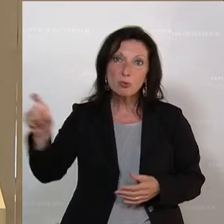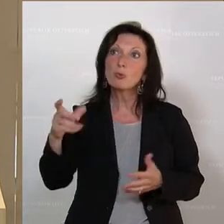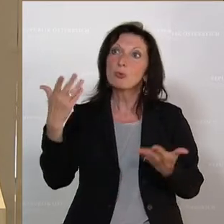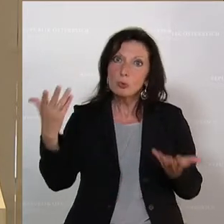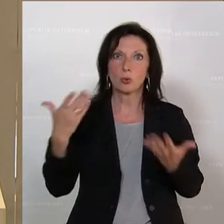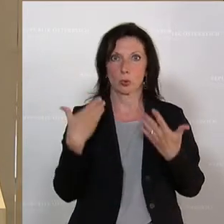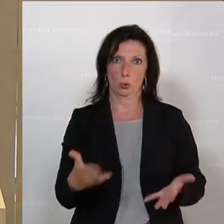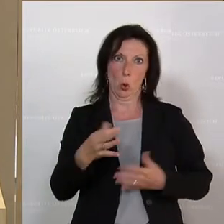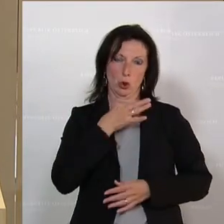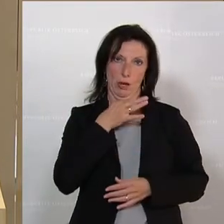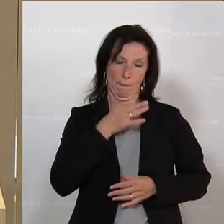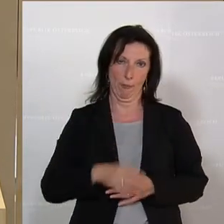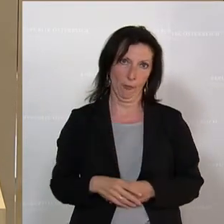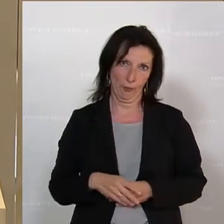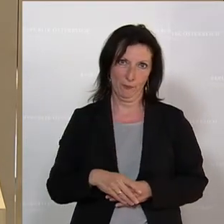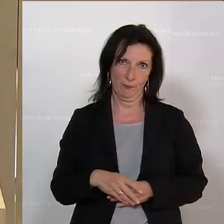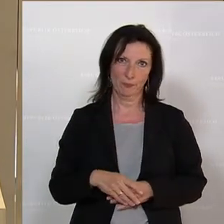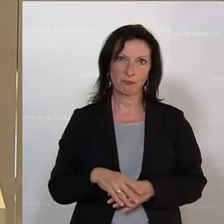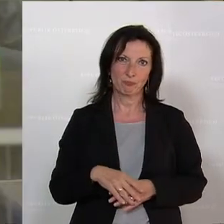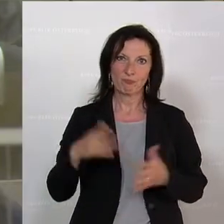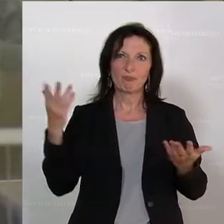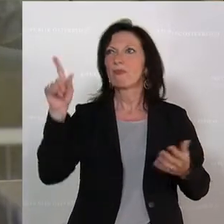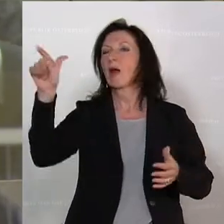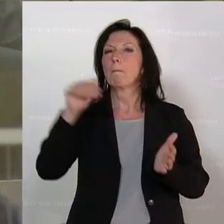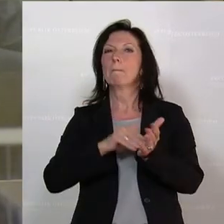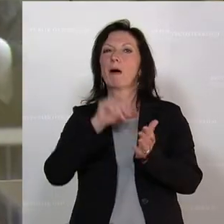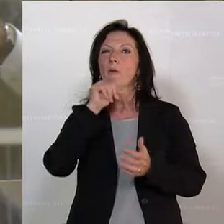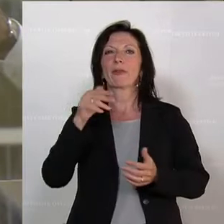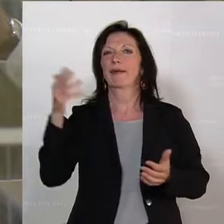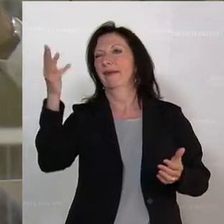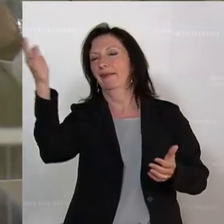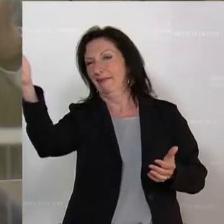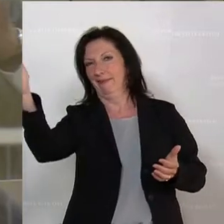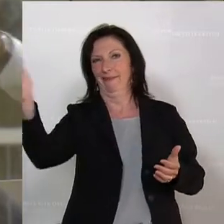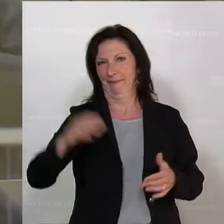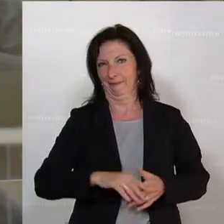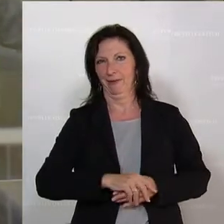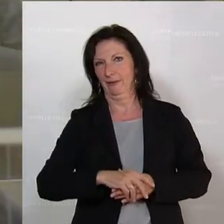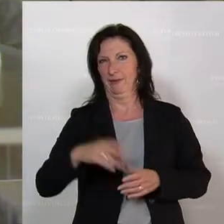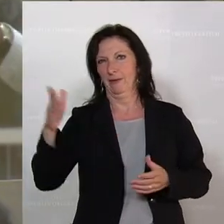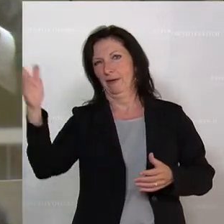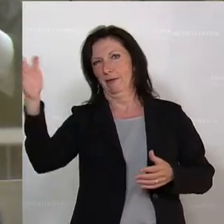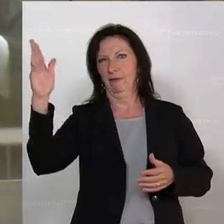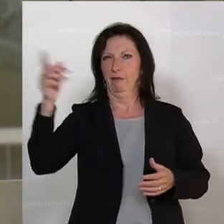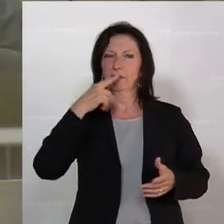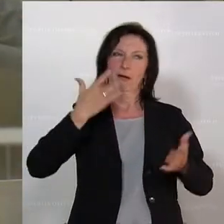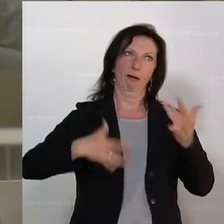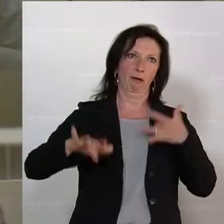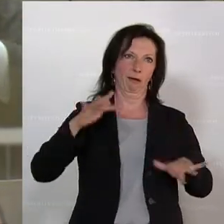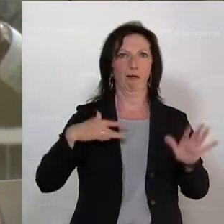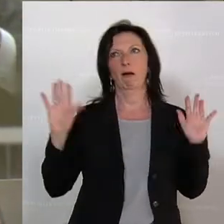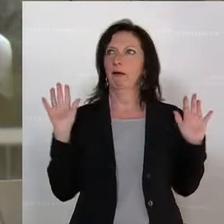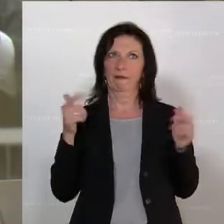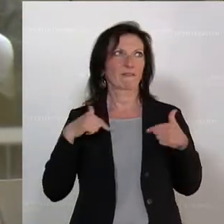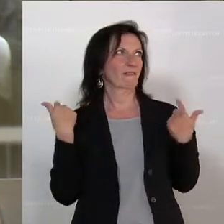und mit zu verantworten. Da brauchen Sie sich nicht aus der Verantwortung stellen. Das